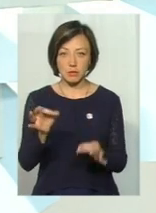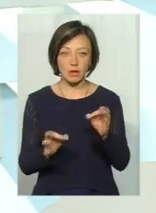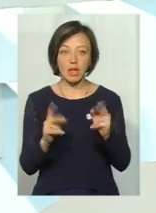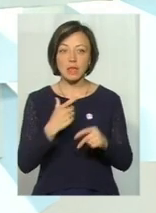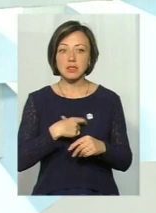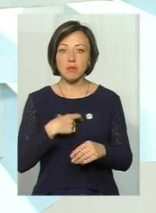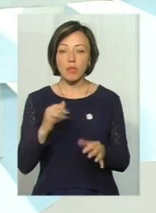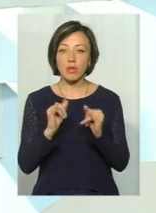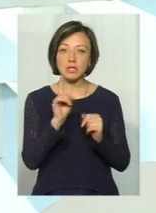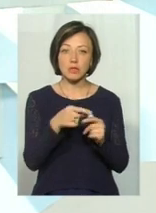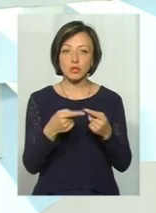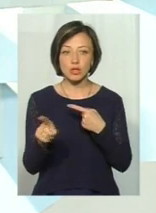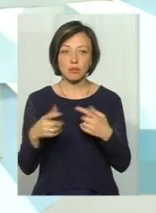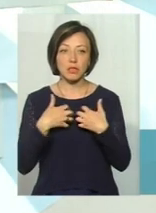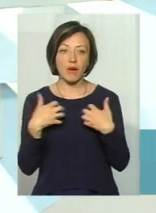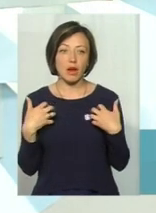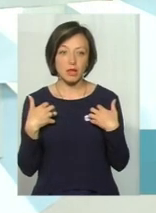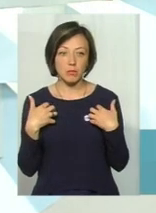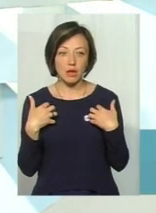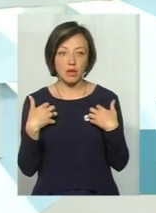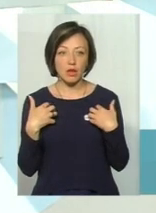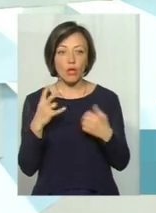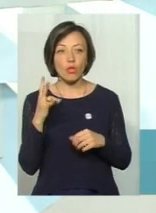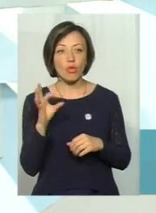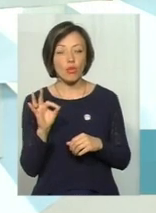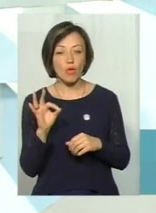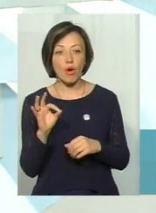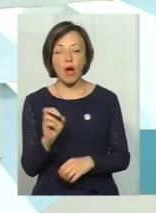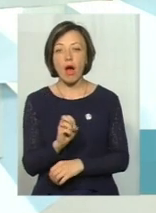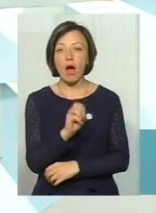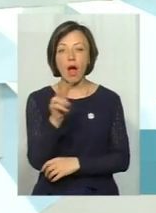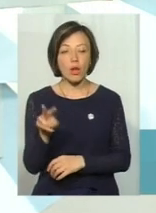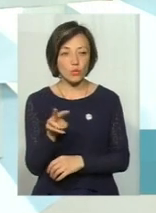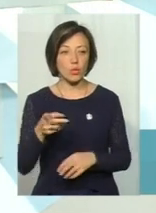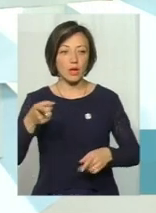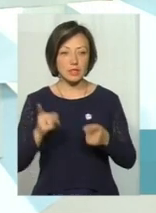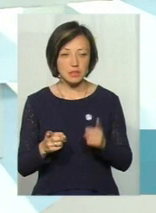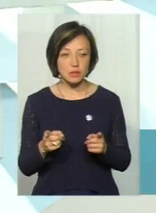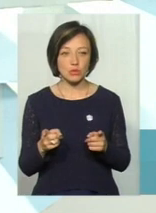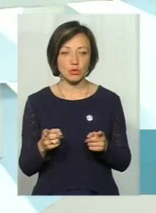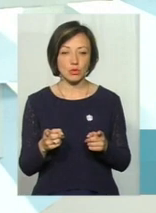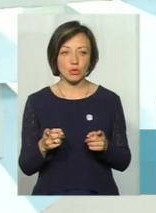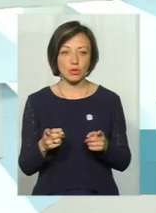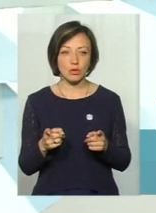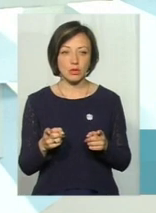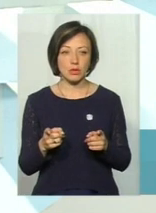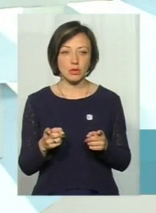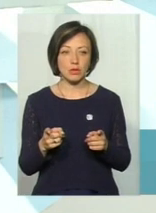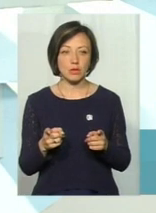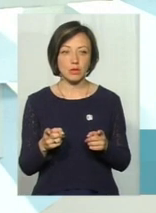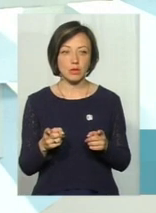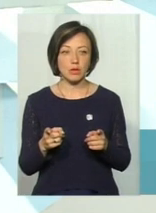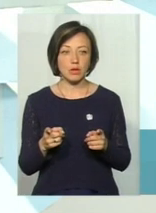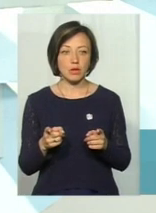як себе поводити з тими чи іншими тваринами. Ну, Гадюка дійсно, як сказав герпентолог в даному